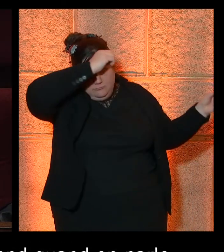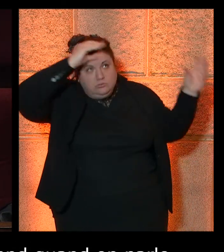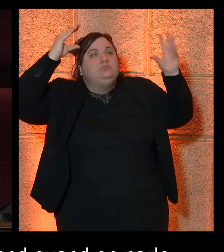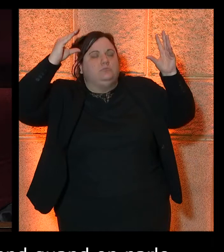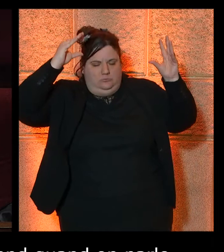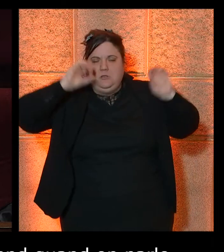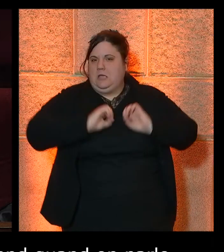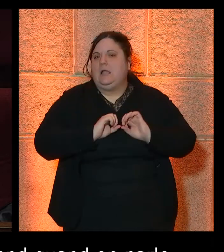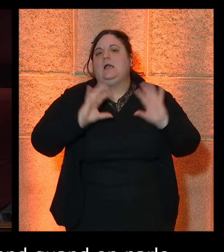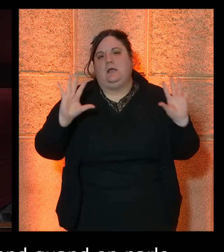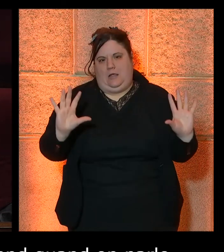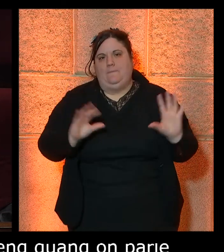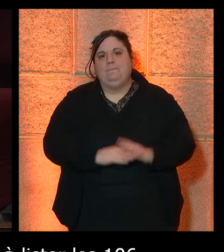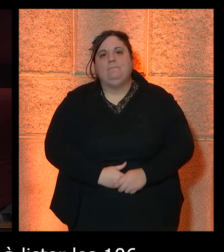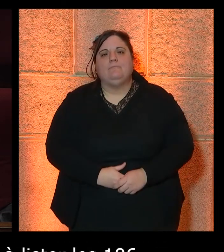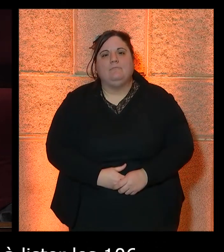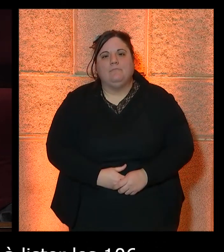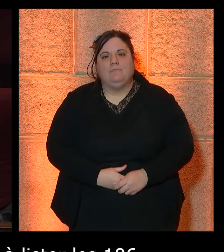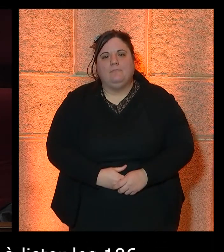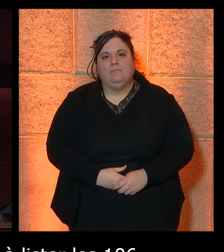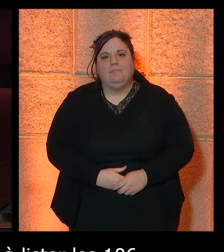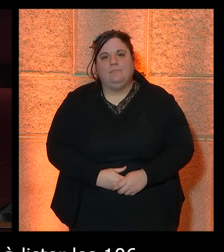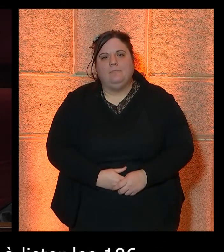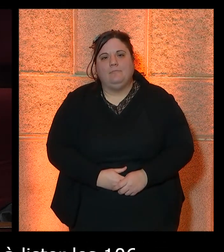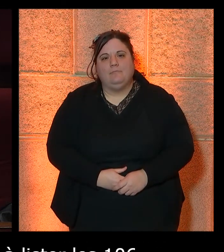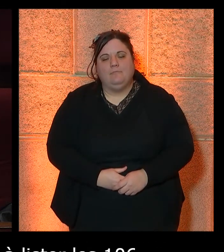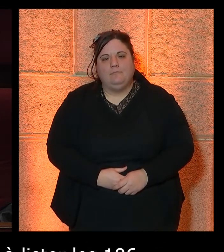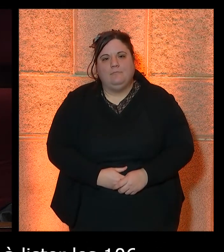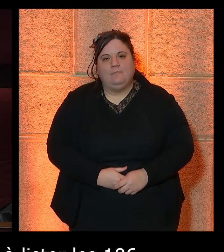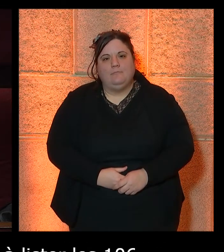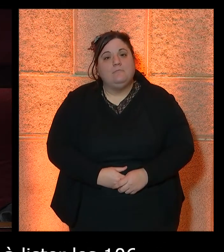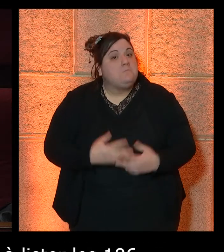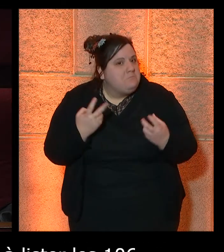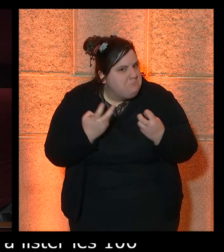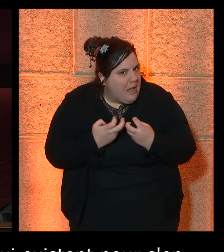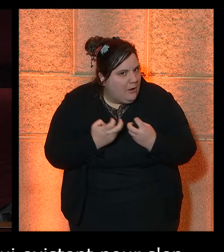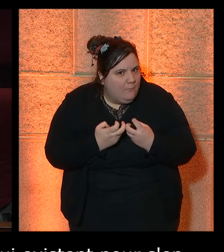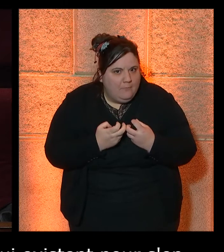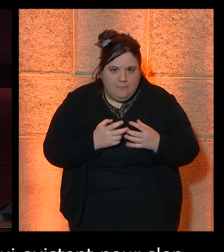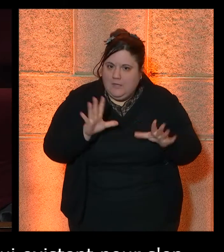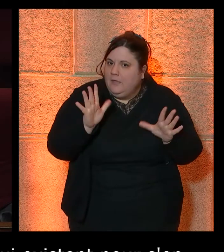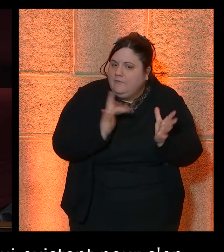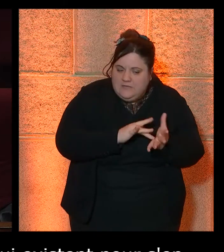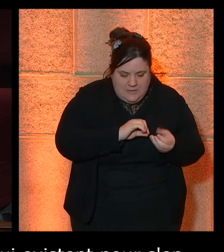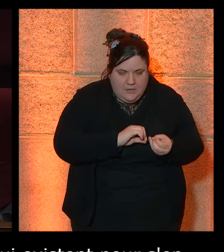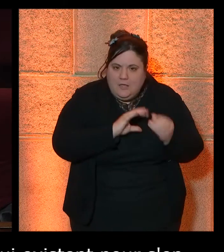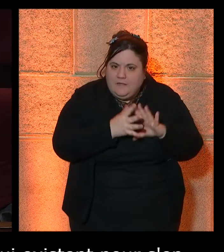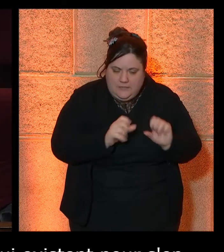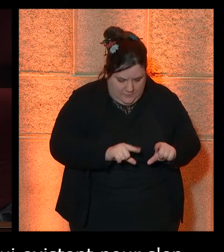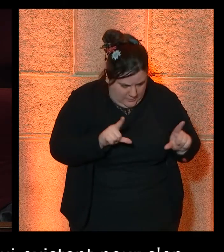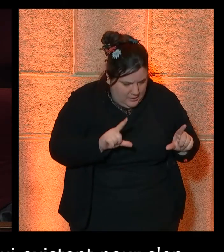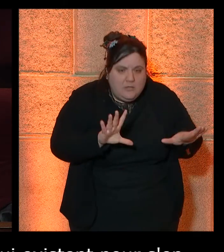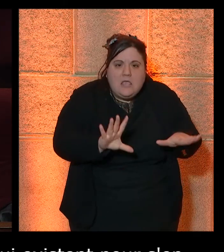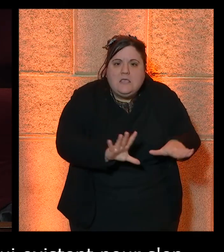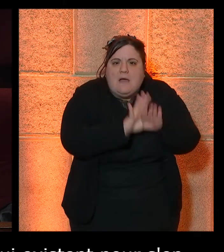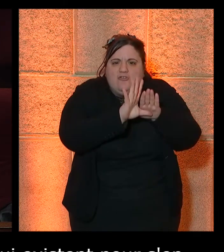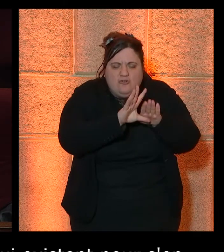d'entre nous puisse mesurer de quoi on parle. Ça veut dire que si j'ai une image, qu'elle est porteuse de sens